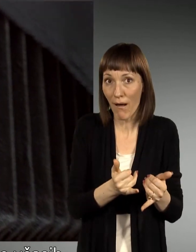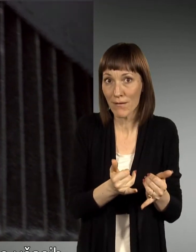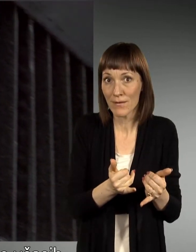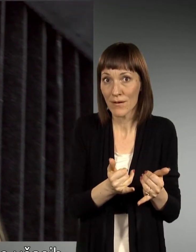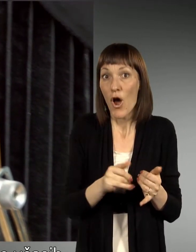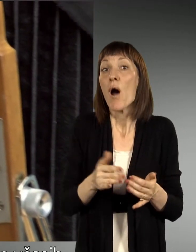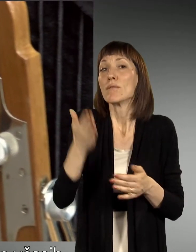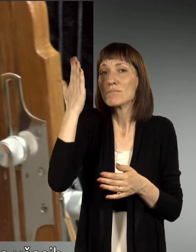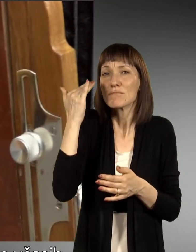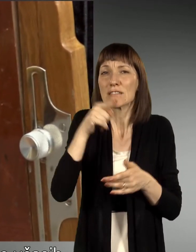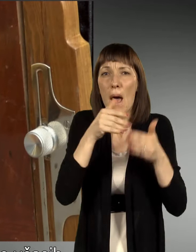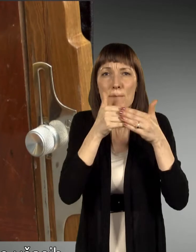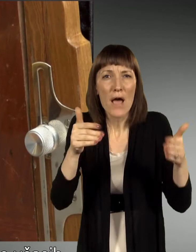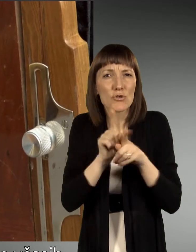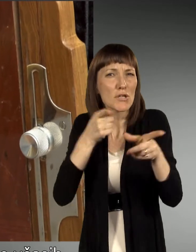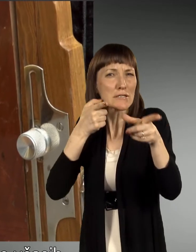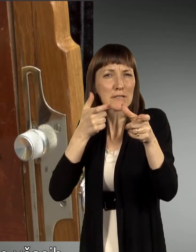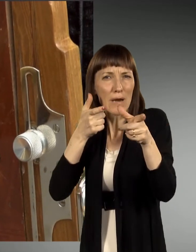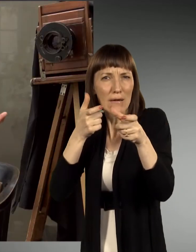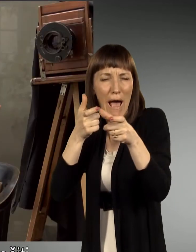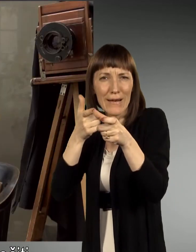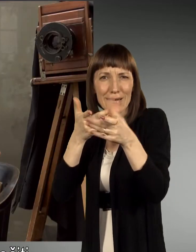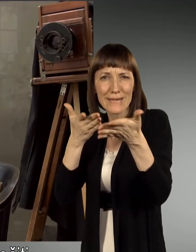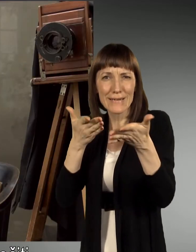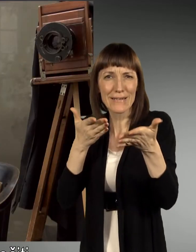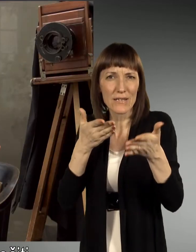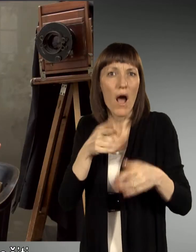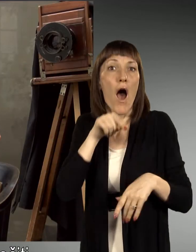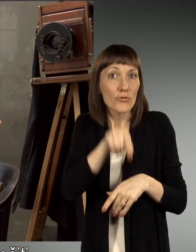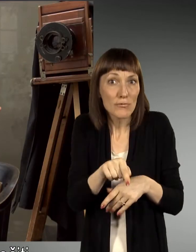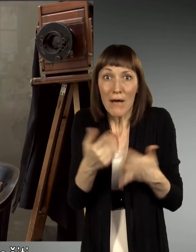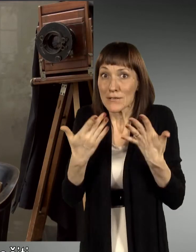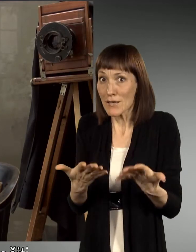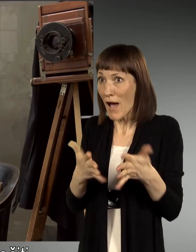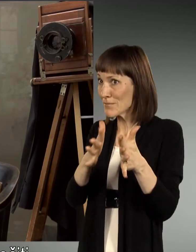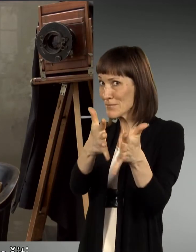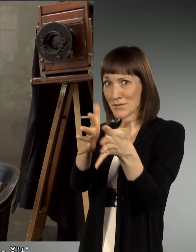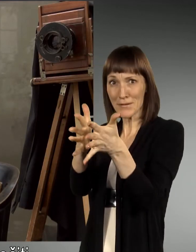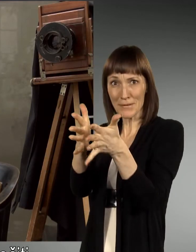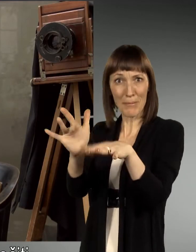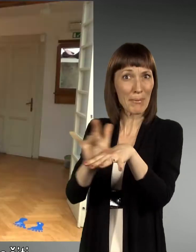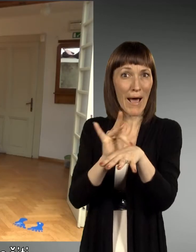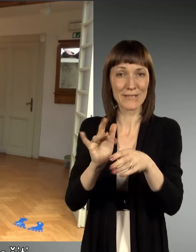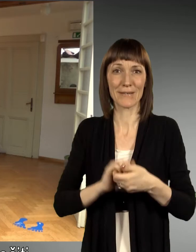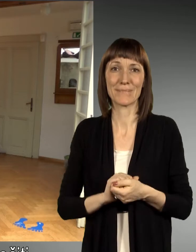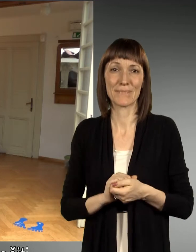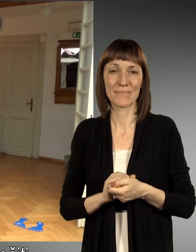včasih so na tistih mejah streljali ljudi, če so hočeli prečetlete, pa zdaj noben niti ne pogleda več.